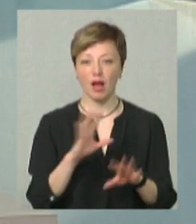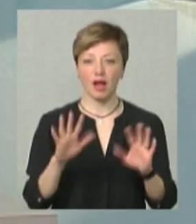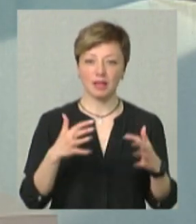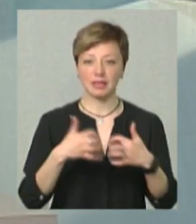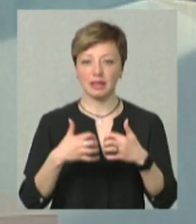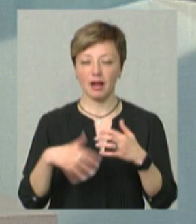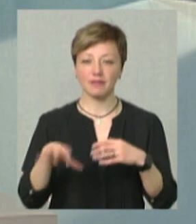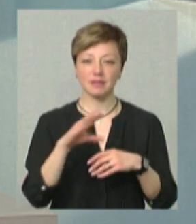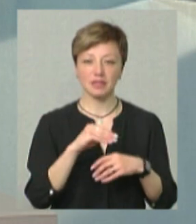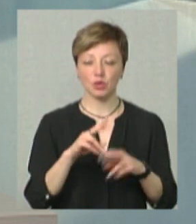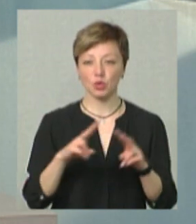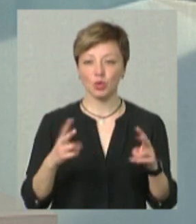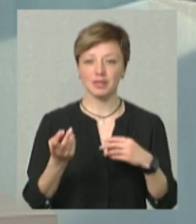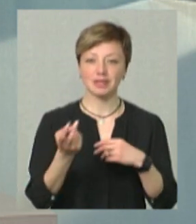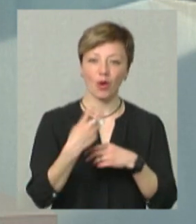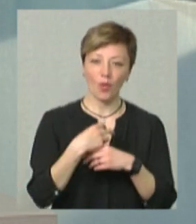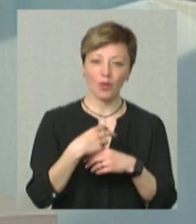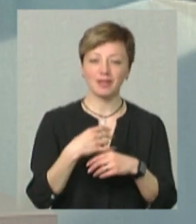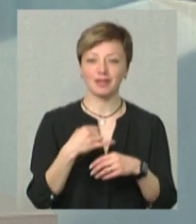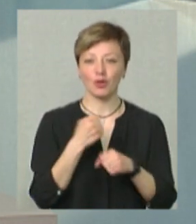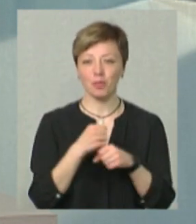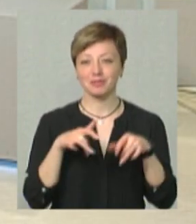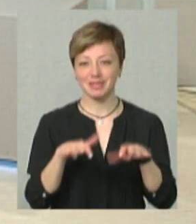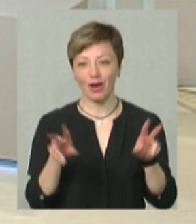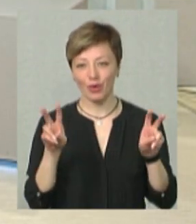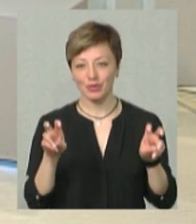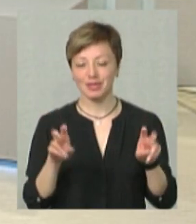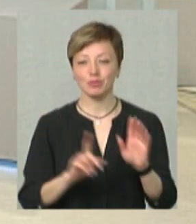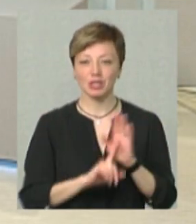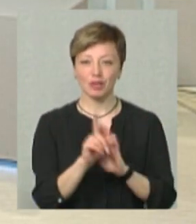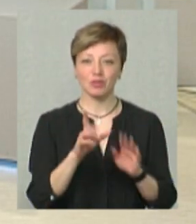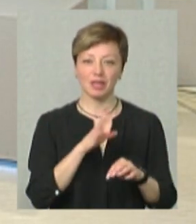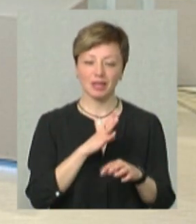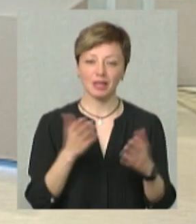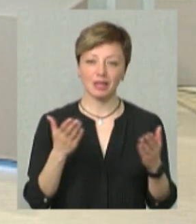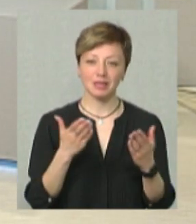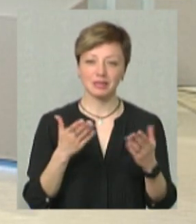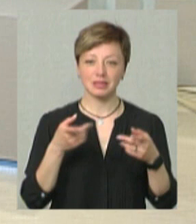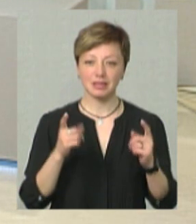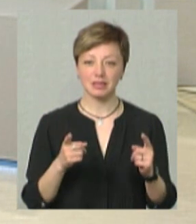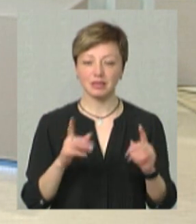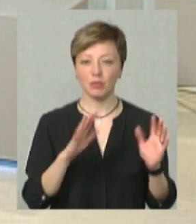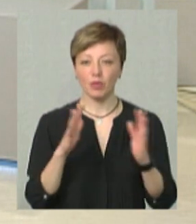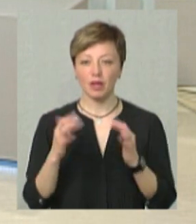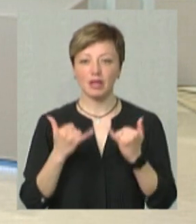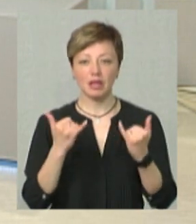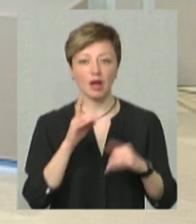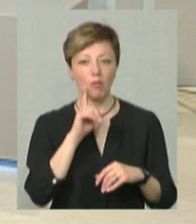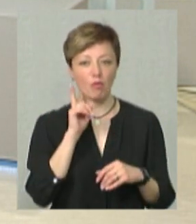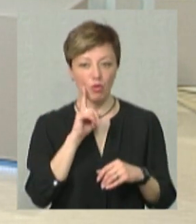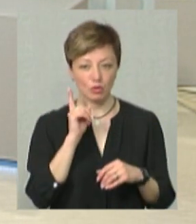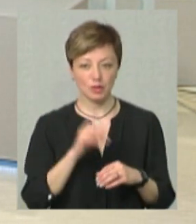для всіх, хто к нам заходить, і ми робимо заходи. Тобто спочатку це були такі дійсно івенти для молоді,